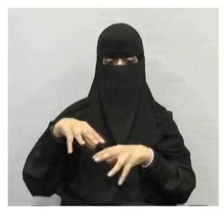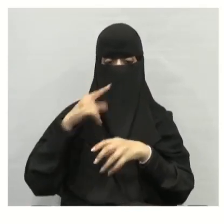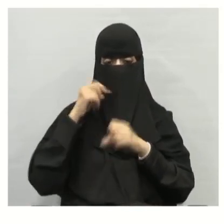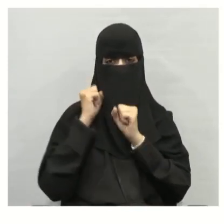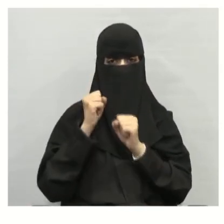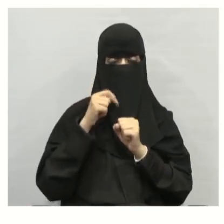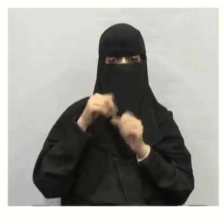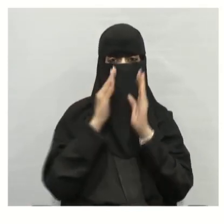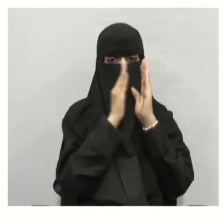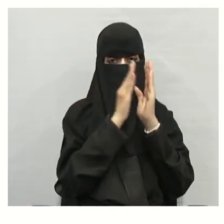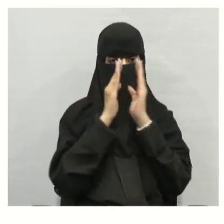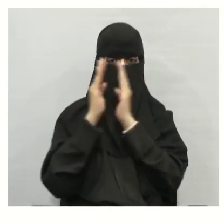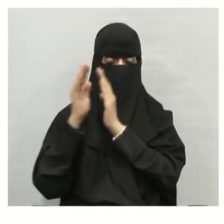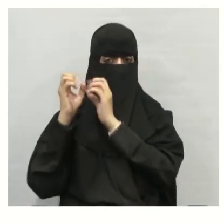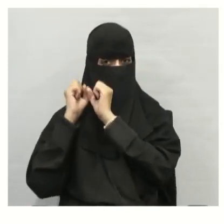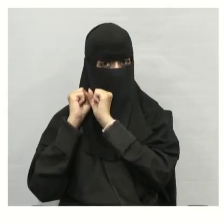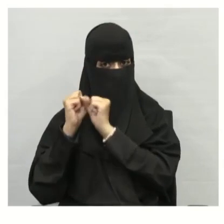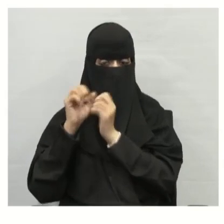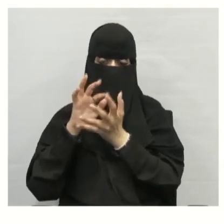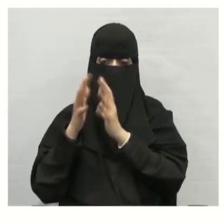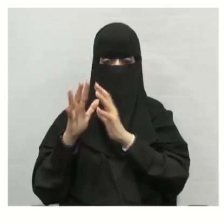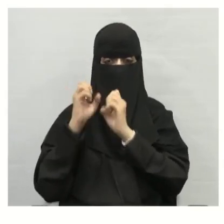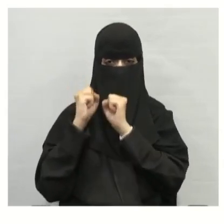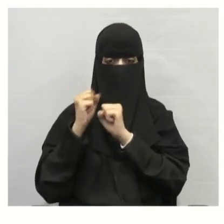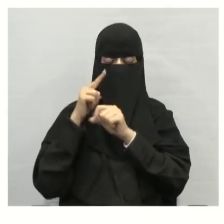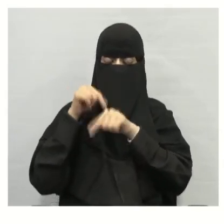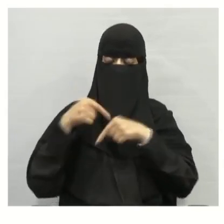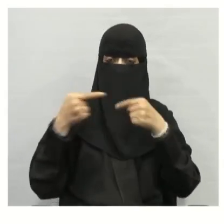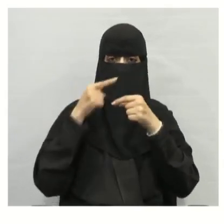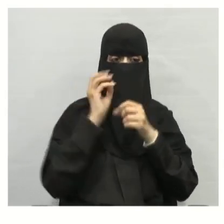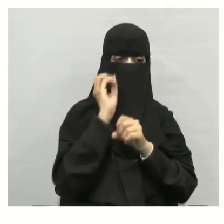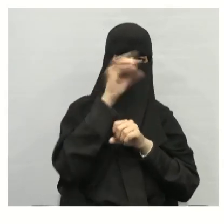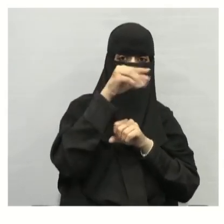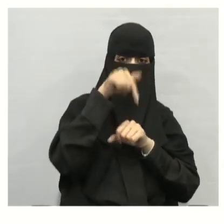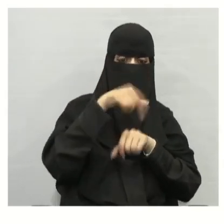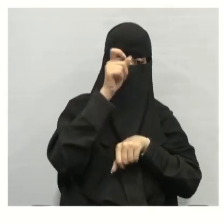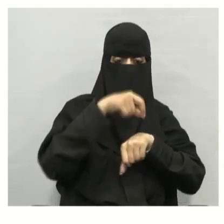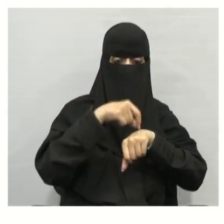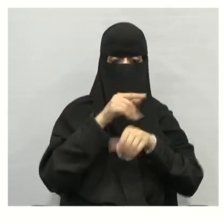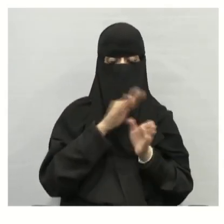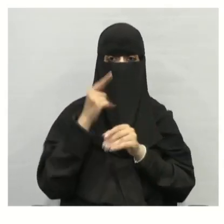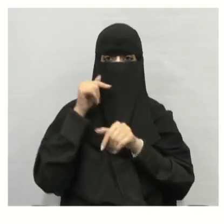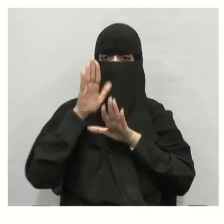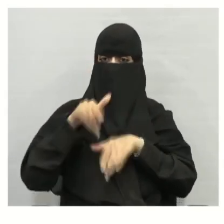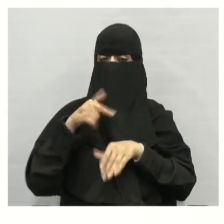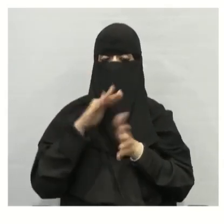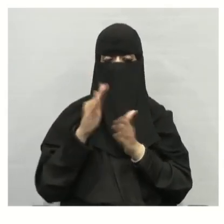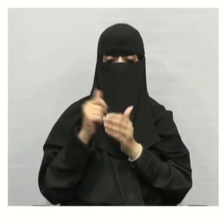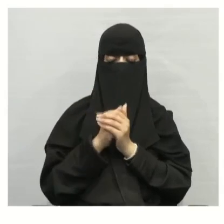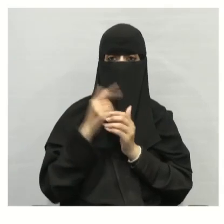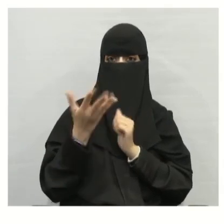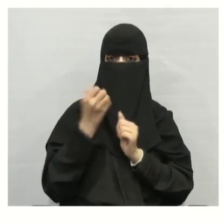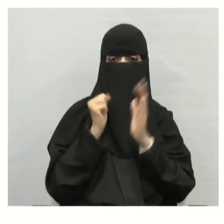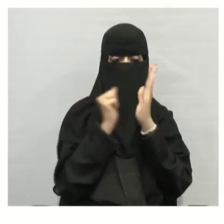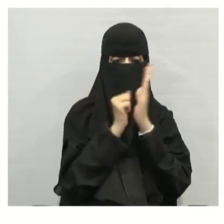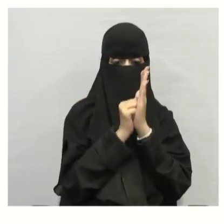هي؟ هي المواد الصلبة أو شبه الصلبة التي يرميها الناس أين توجد أو أين تنتج؟